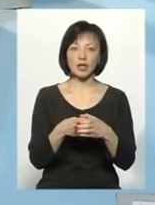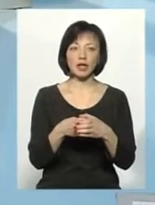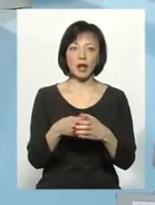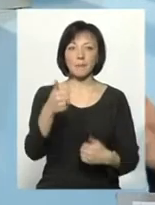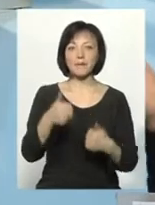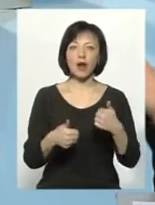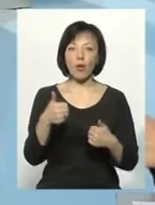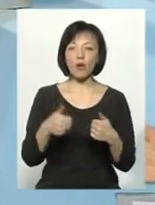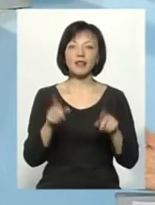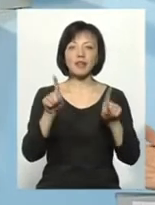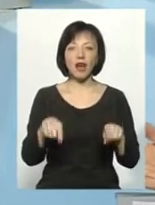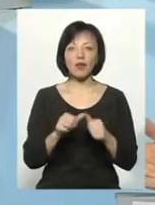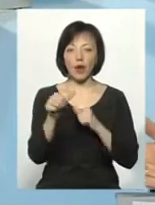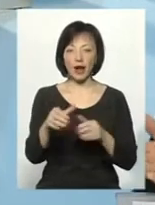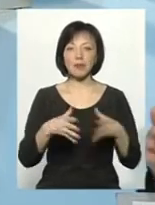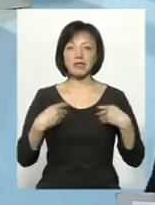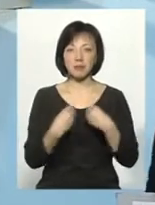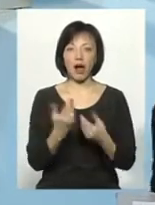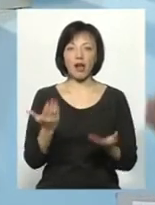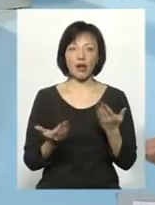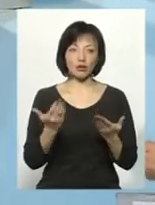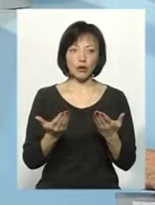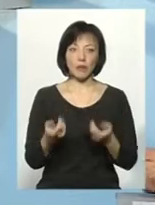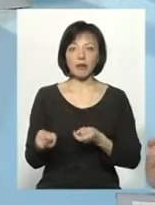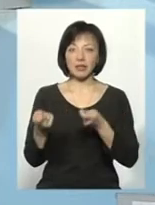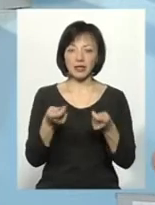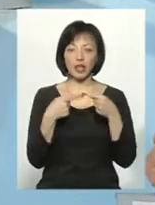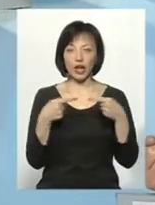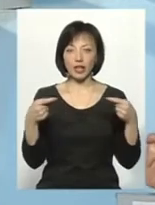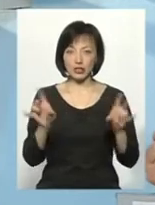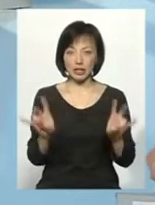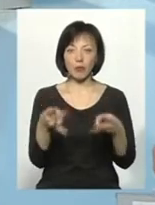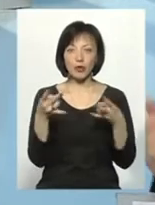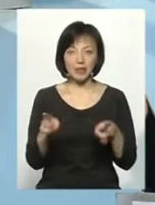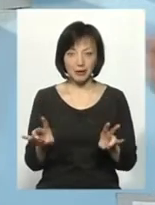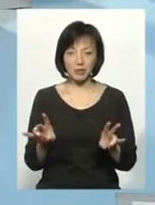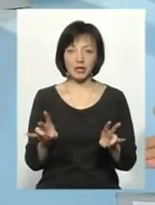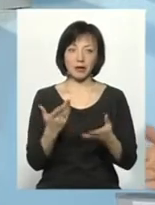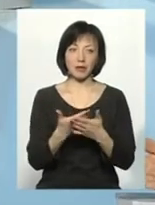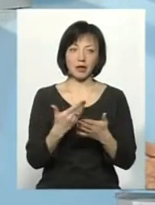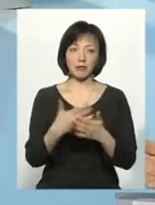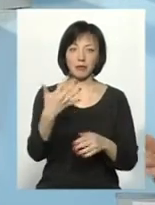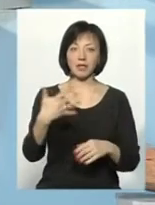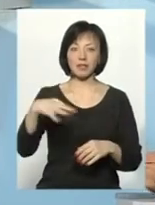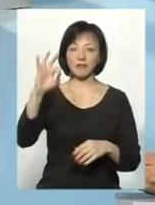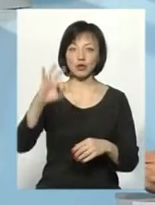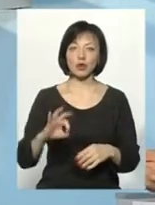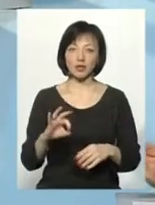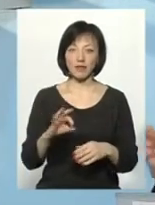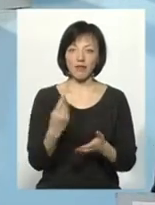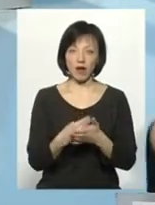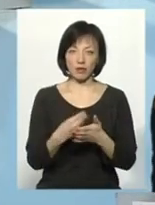перегони? Навіть окрема сім'я, якщо вона принесе речі, які не потрібні, і, наприклад, 50%